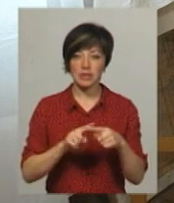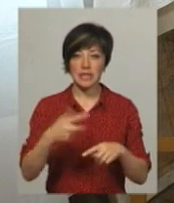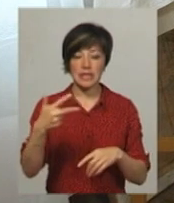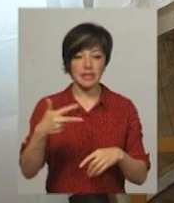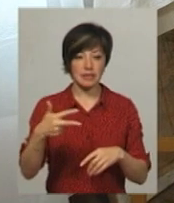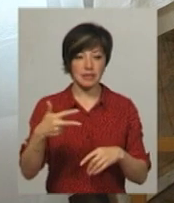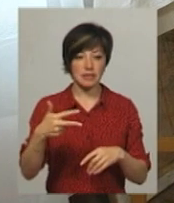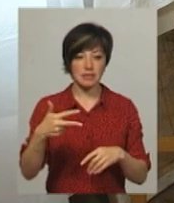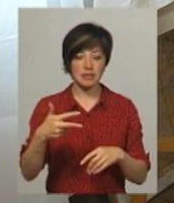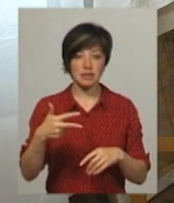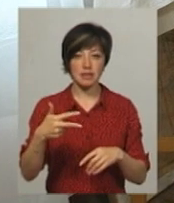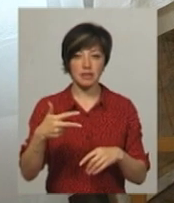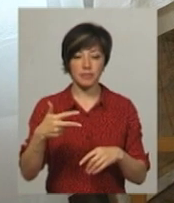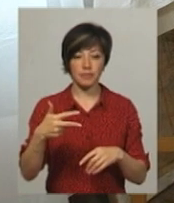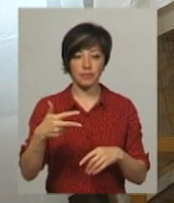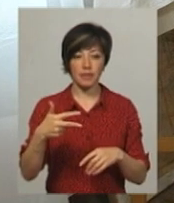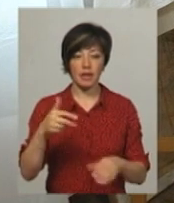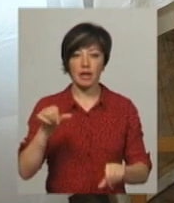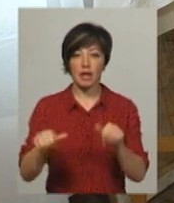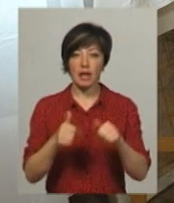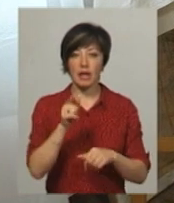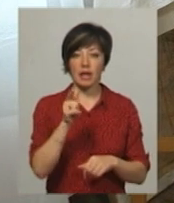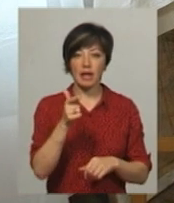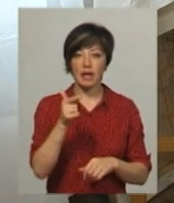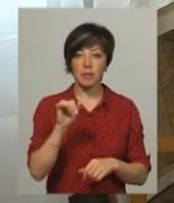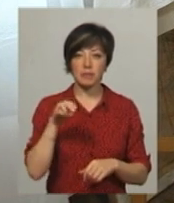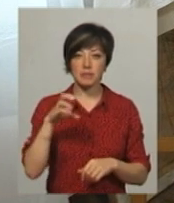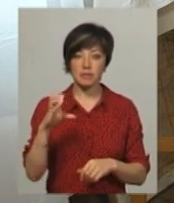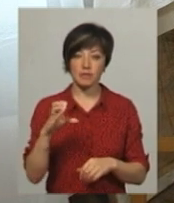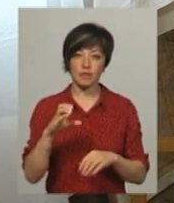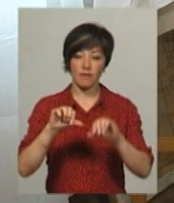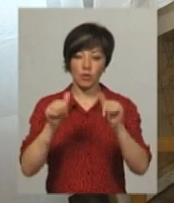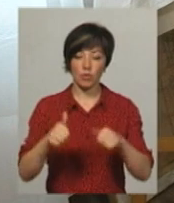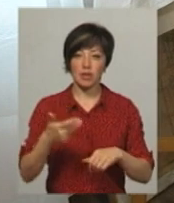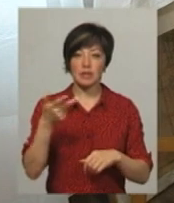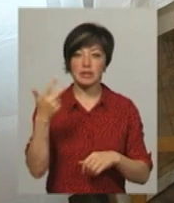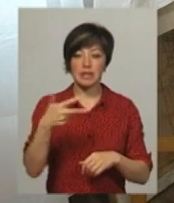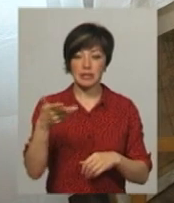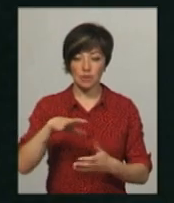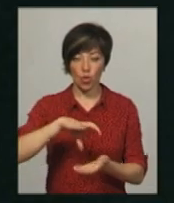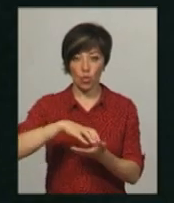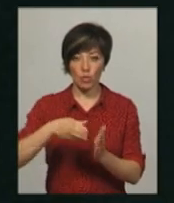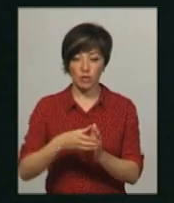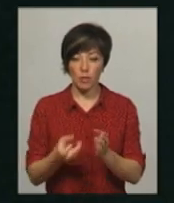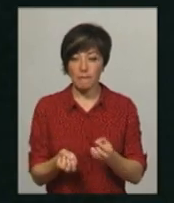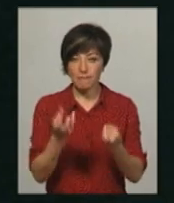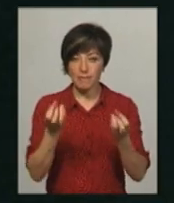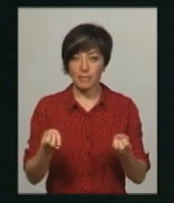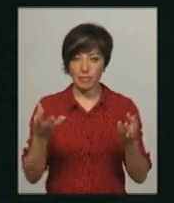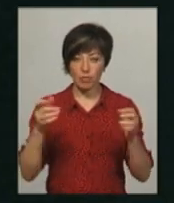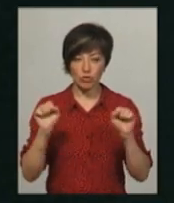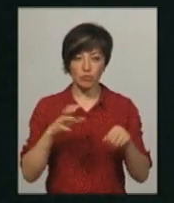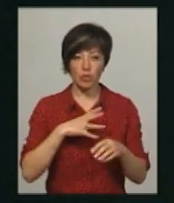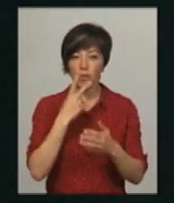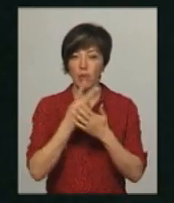гіпсових фігур, я створив 30 кубів, щоб можна було їх підсвічувати. Мікромініатюри митцям